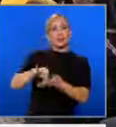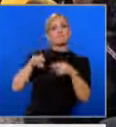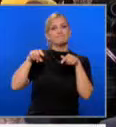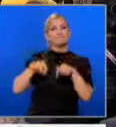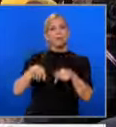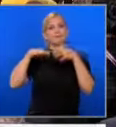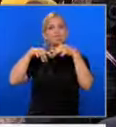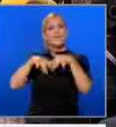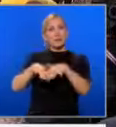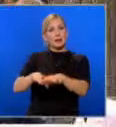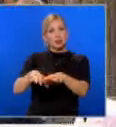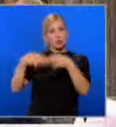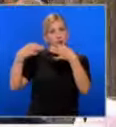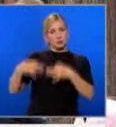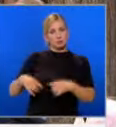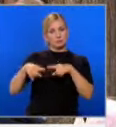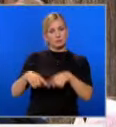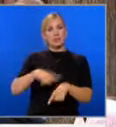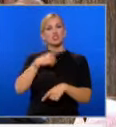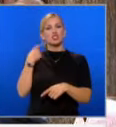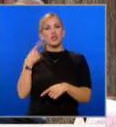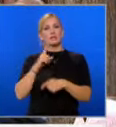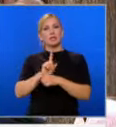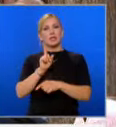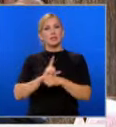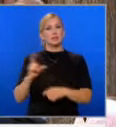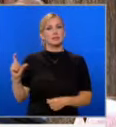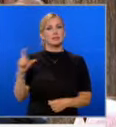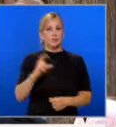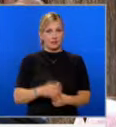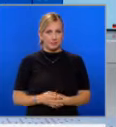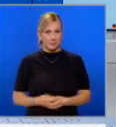церемония за жертвите на атентатите от 11 септември.